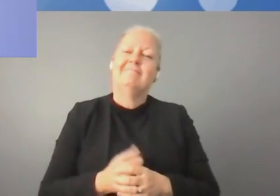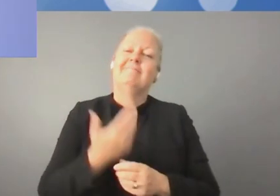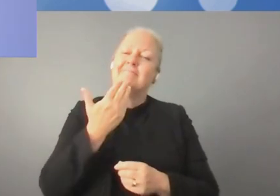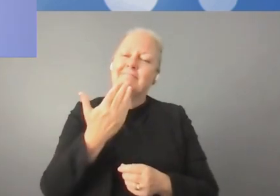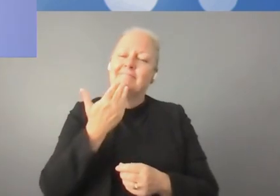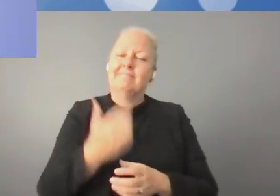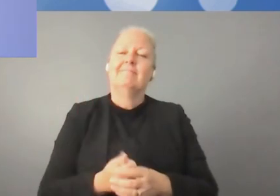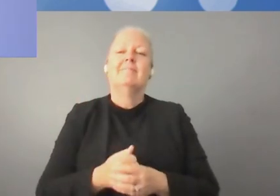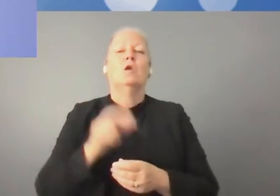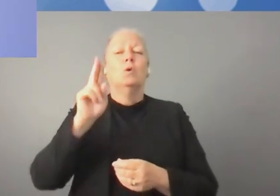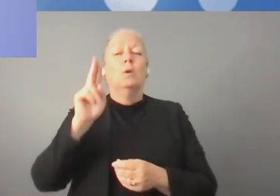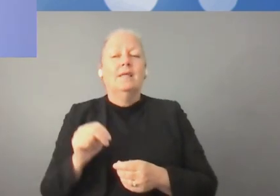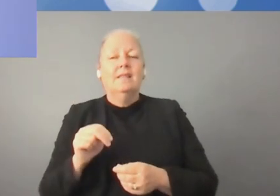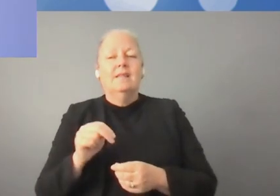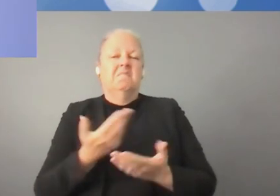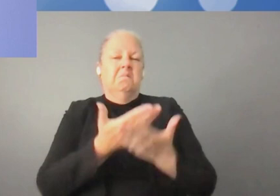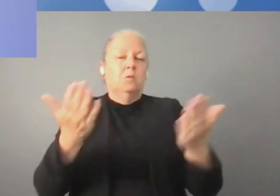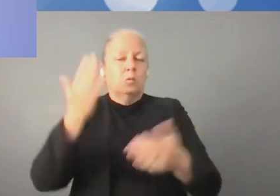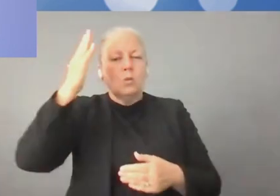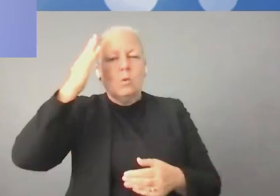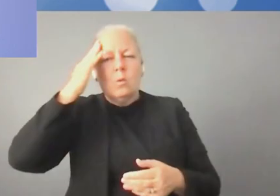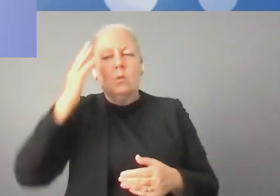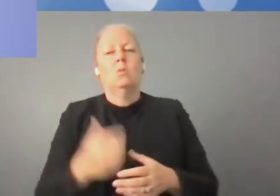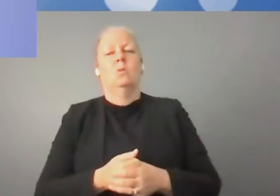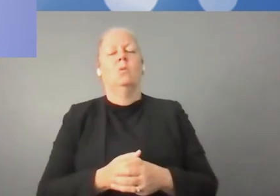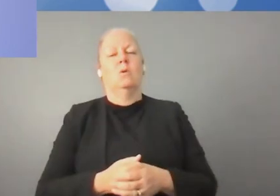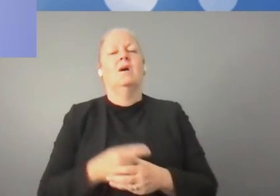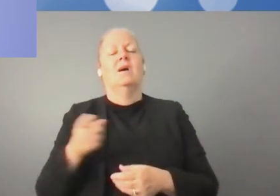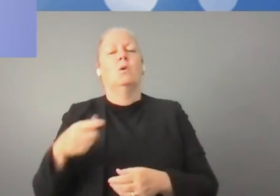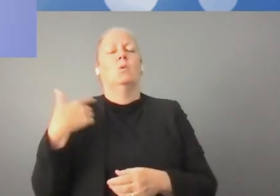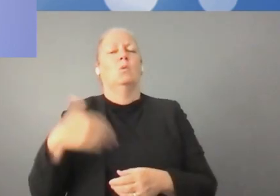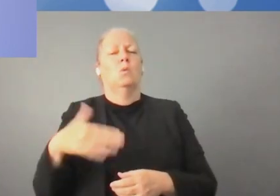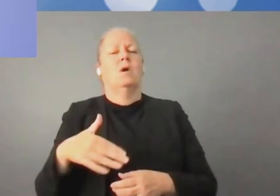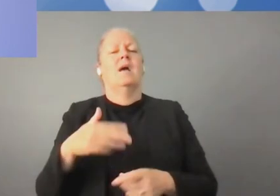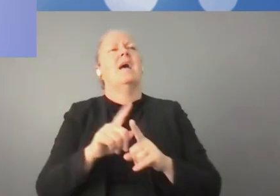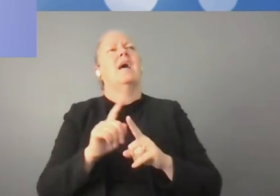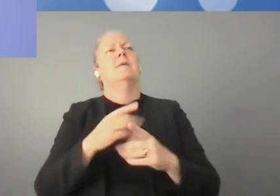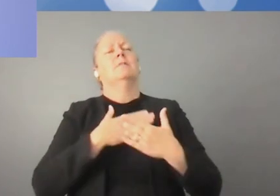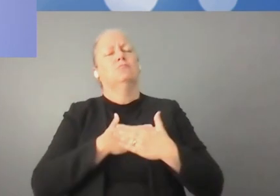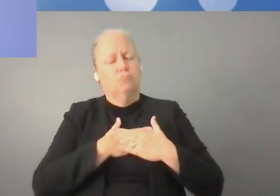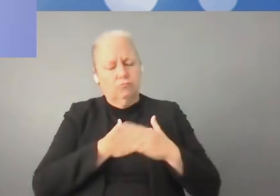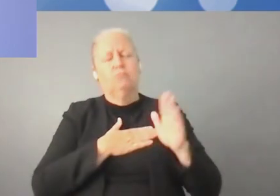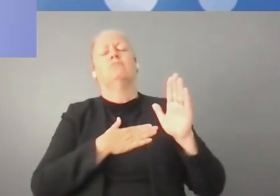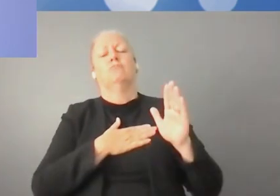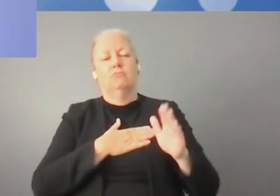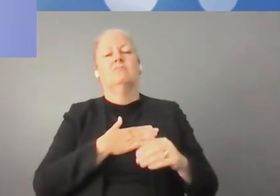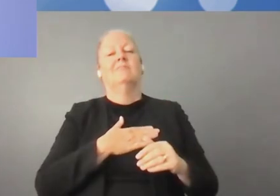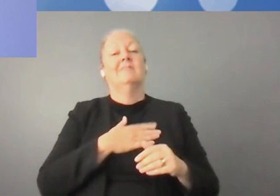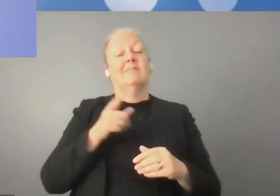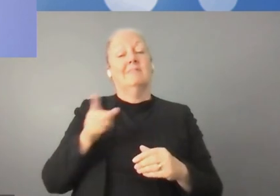Et très brièvement, Mme Maria Spatolizano, comme vous le savez, l'ONU